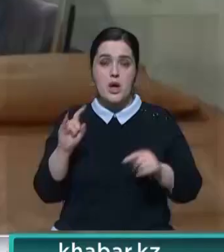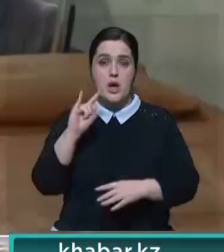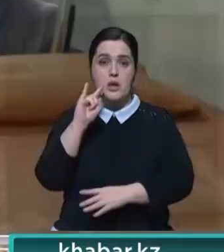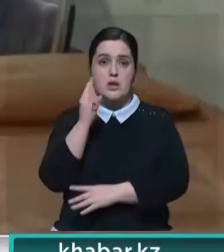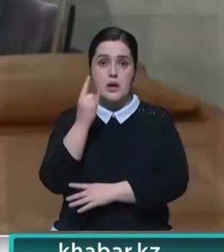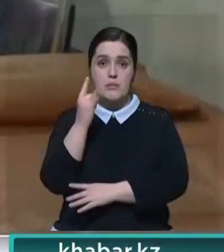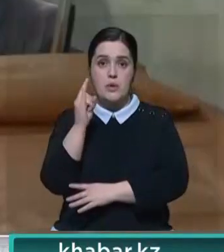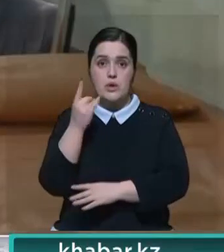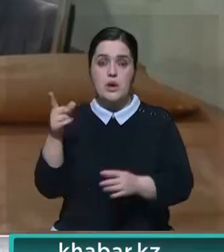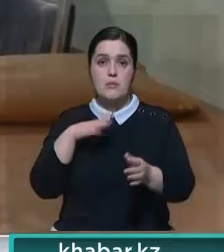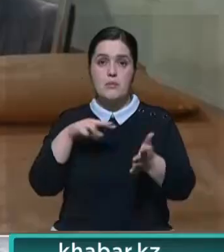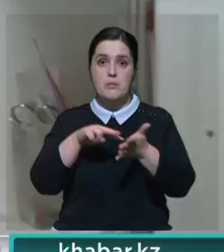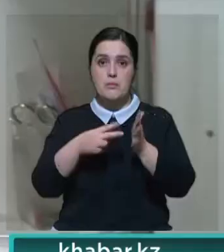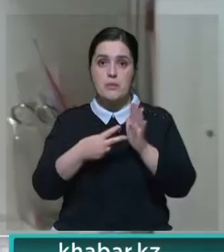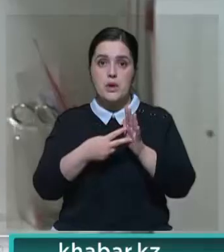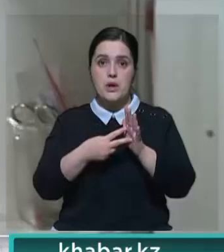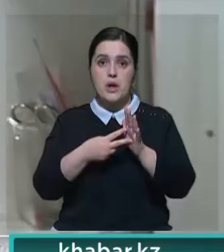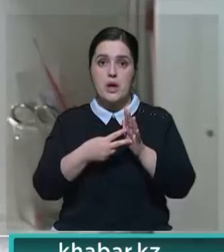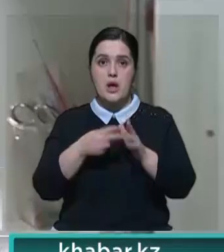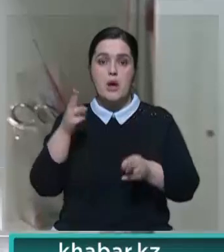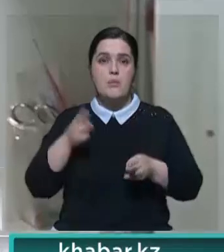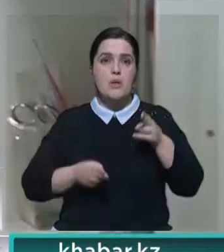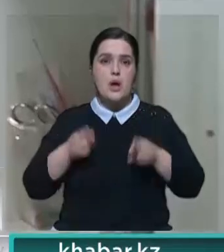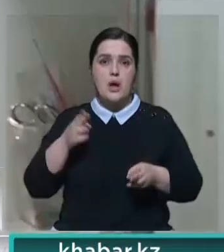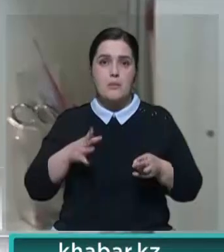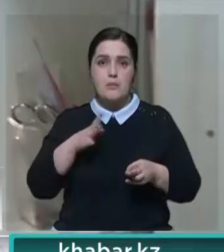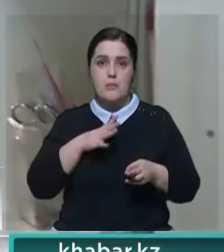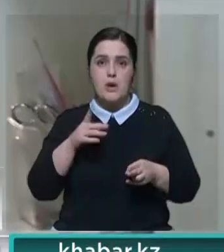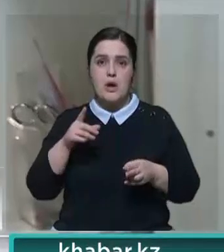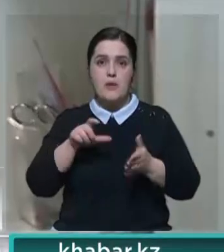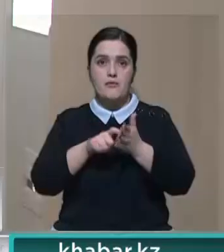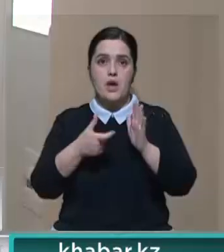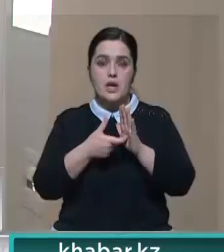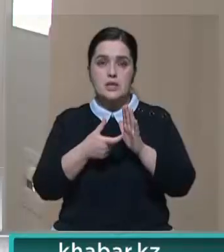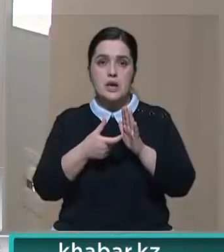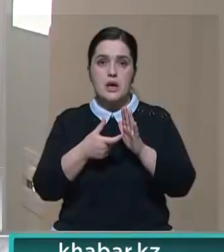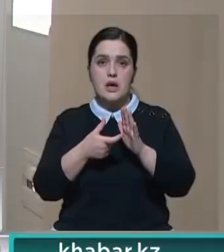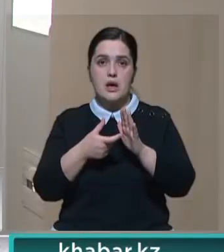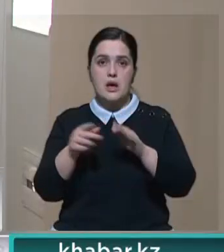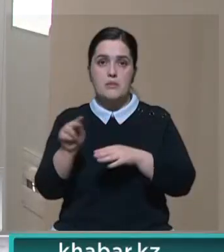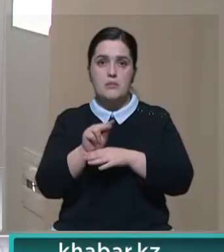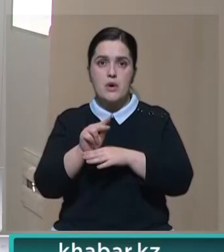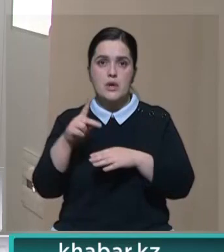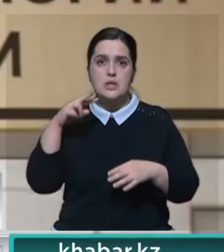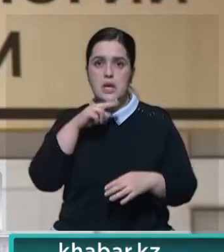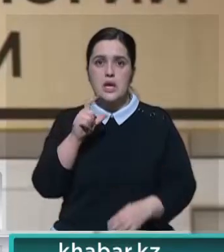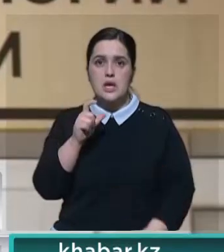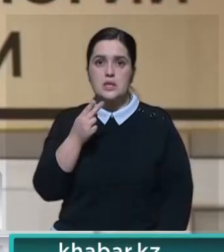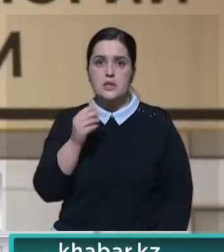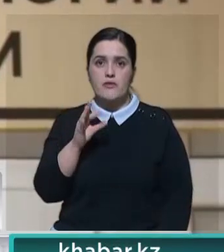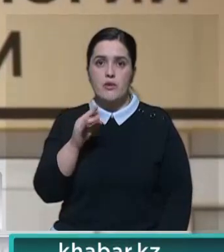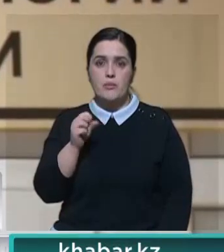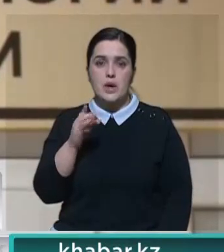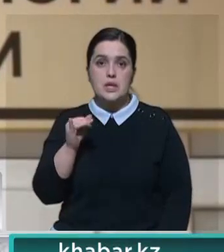В таком состоянии ребенок оказался после плановой урологической операции. Он помещен в отделение реанимации с диагнозом токсическая